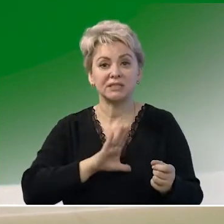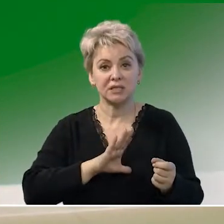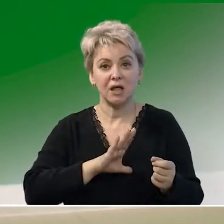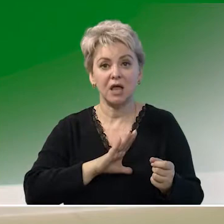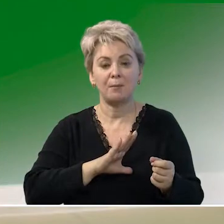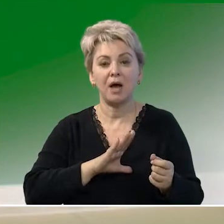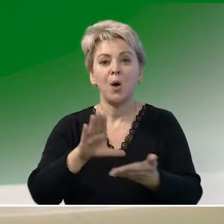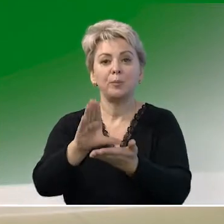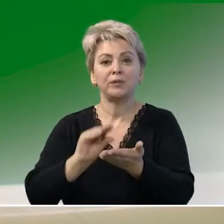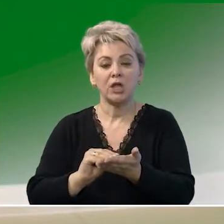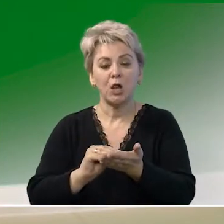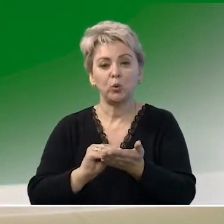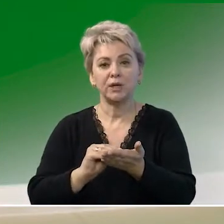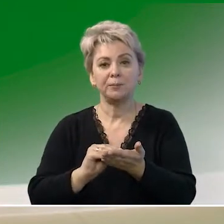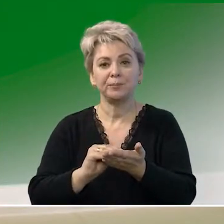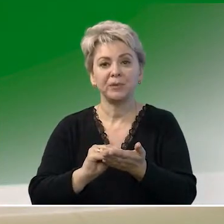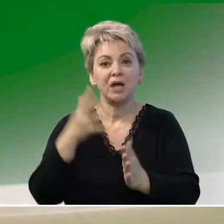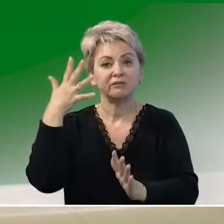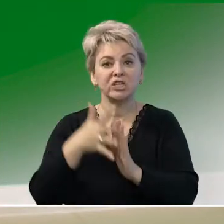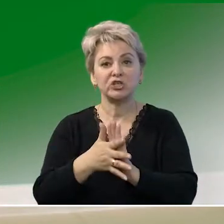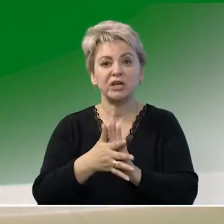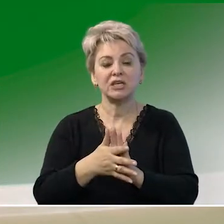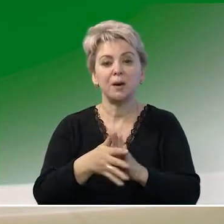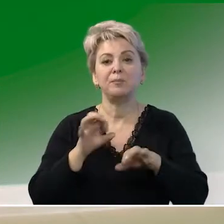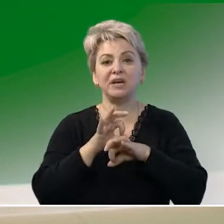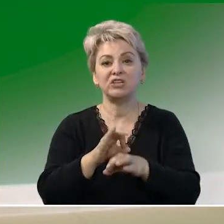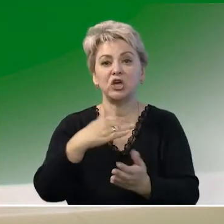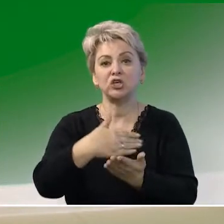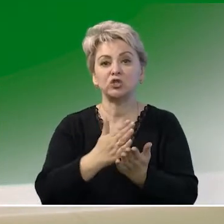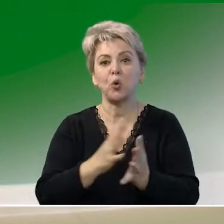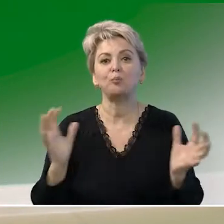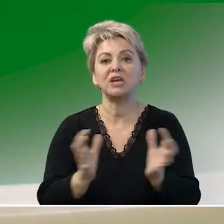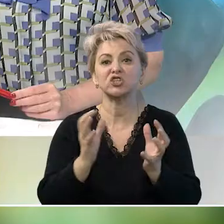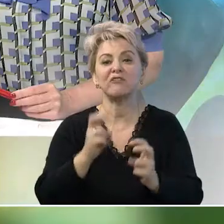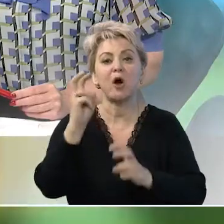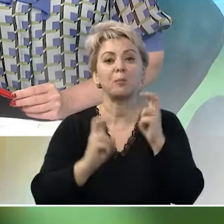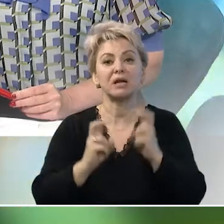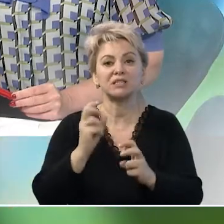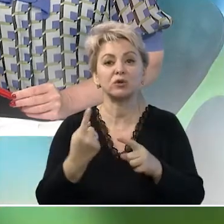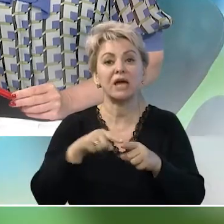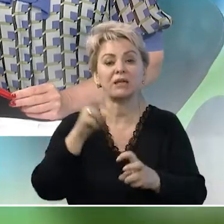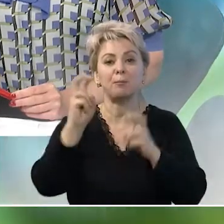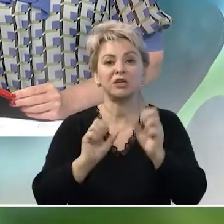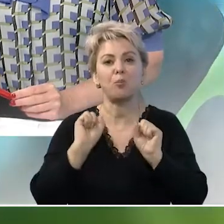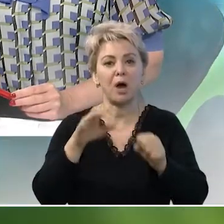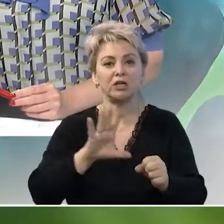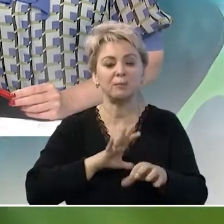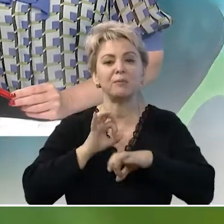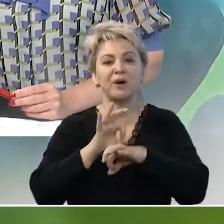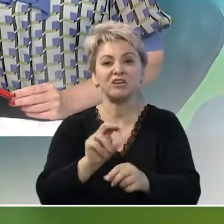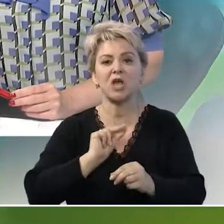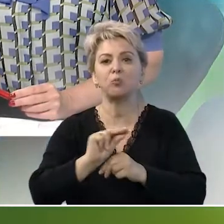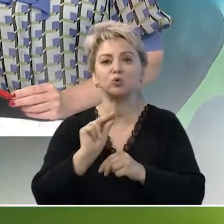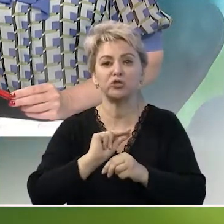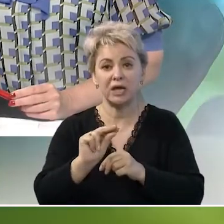эталоном внедрения и применения инструментов биржевого производства. На данном предприятии могли бы проходить